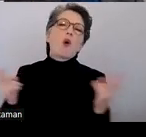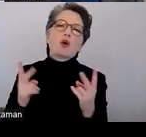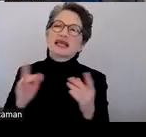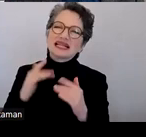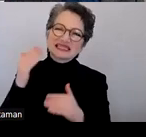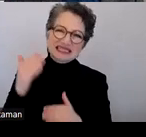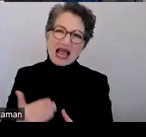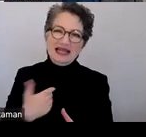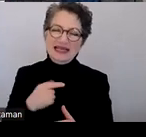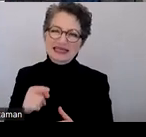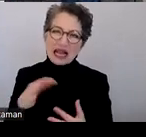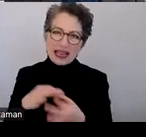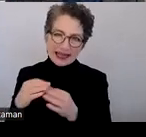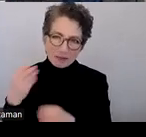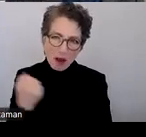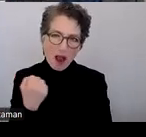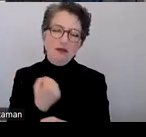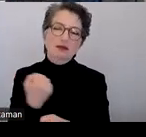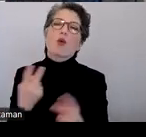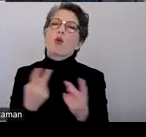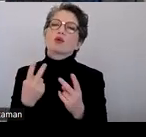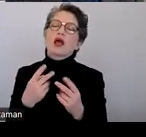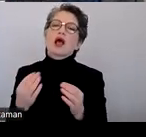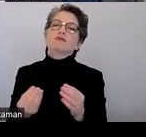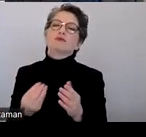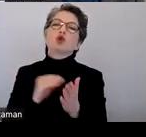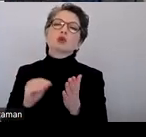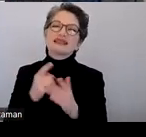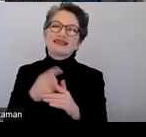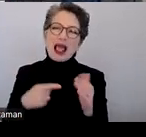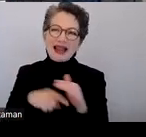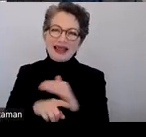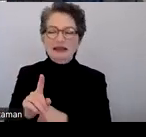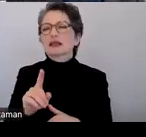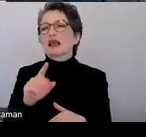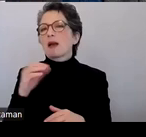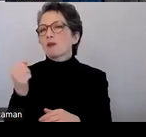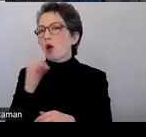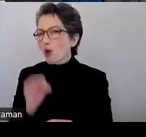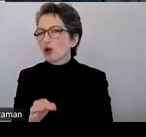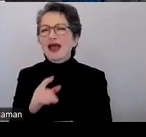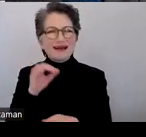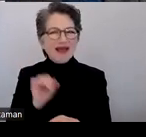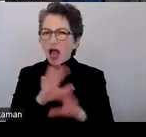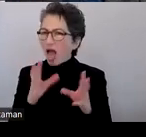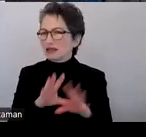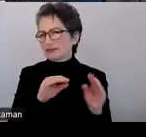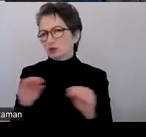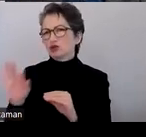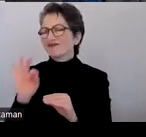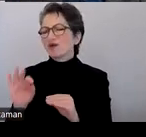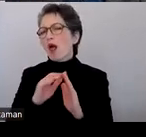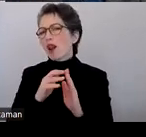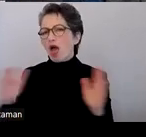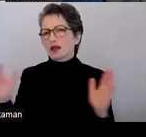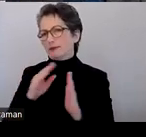verlinke. Oder in den Notizenteil von PowerPoint. All das sind Möglichkeiten, die man nutzen kann für lange Beschreibungen.